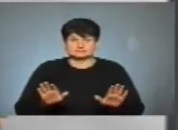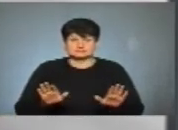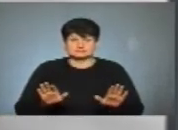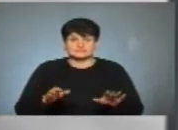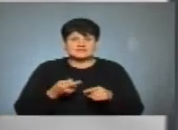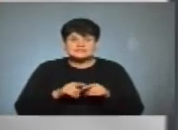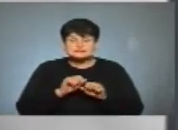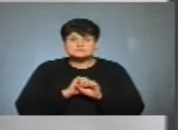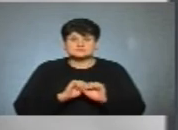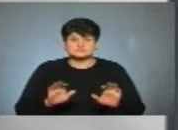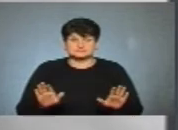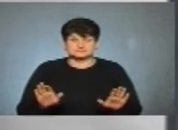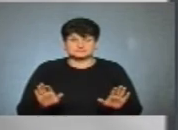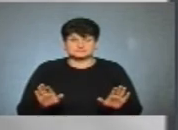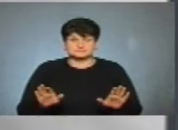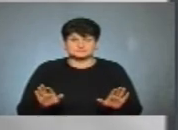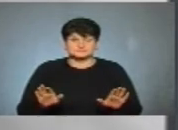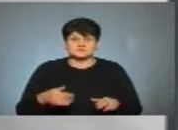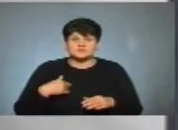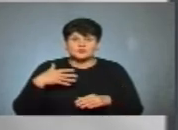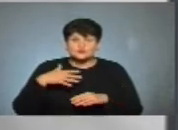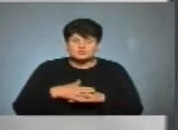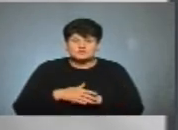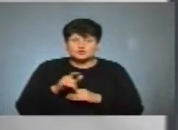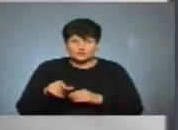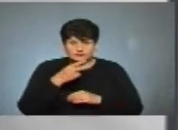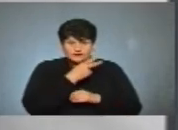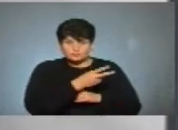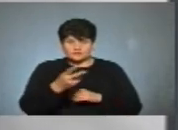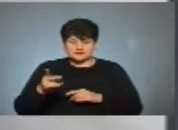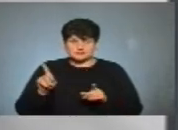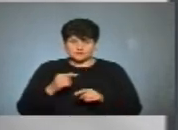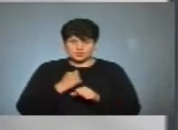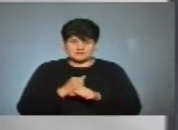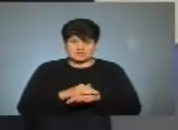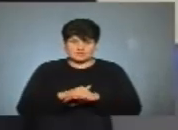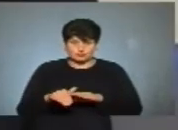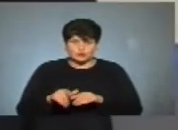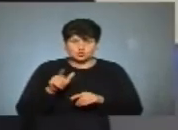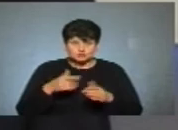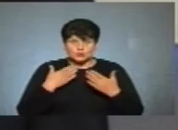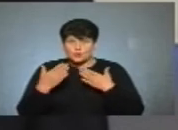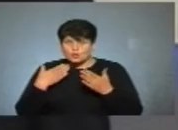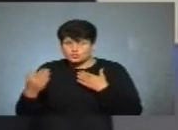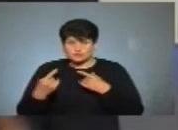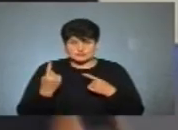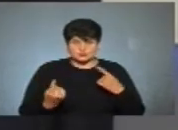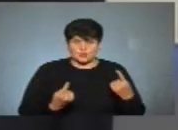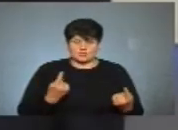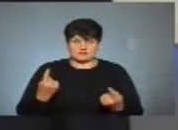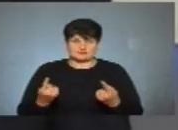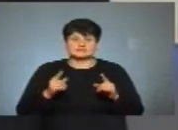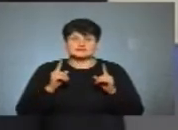нереально. Розумієте, люди, ви подивіться, що відбувається на вулиці, люди все одно комунікують один з одним,